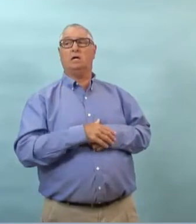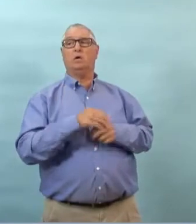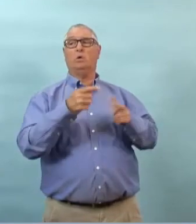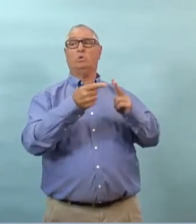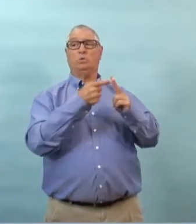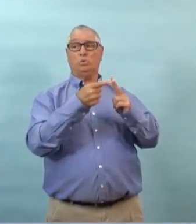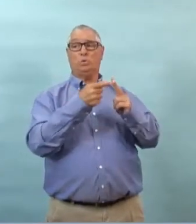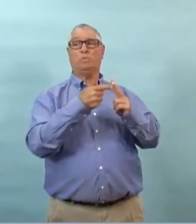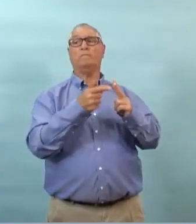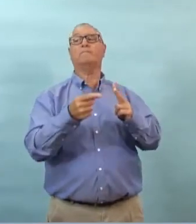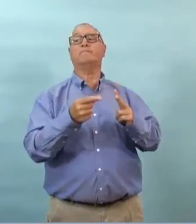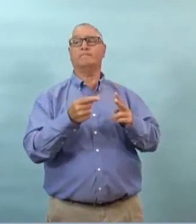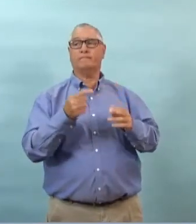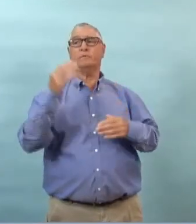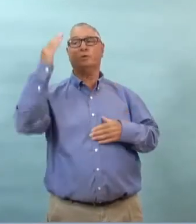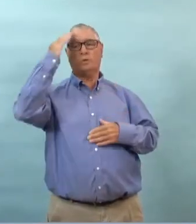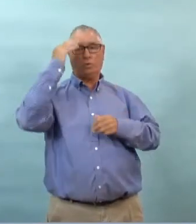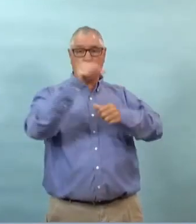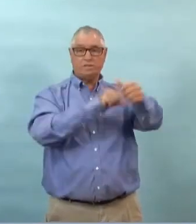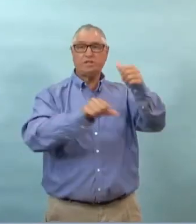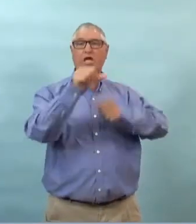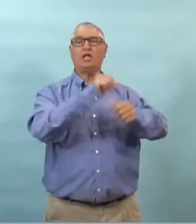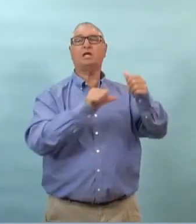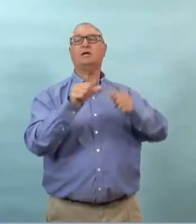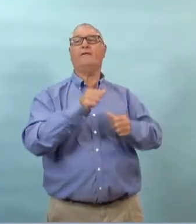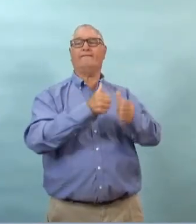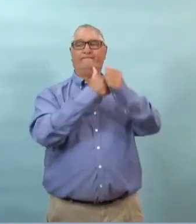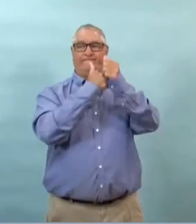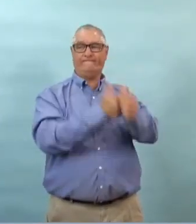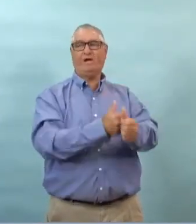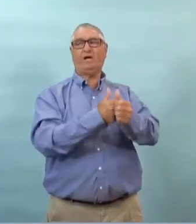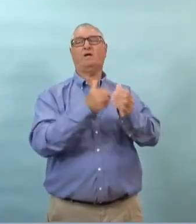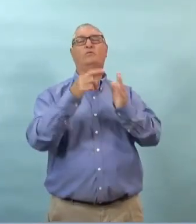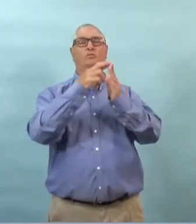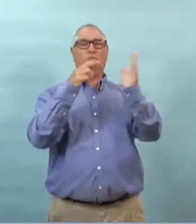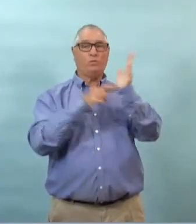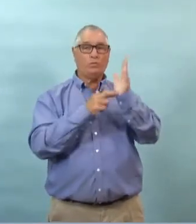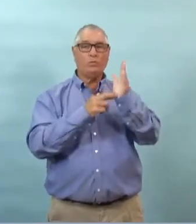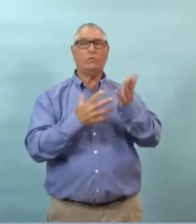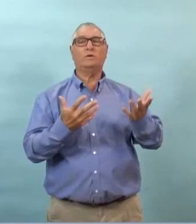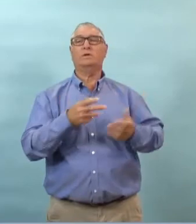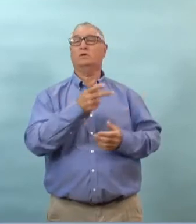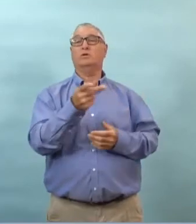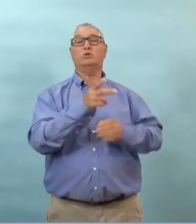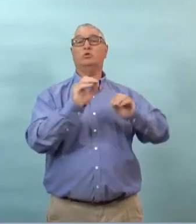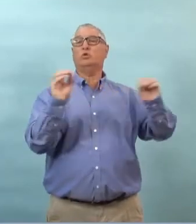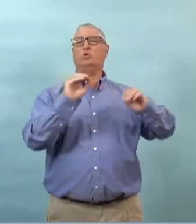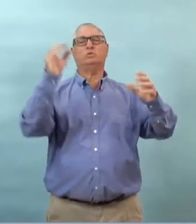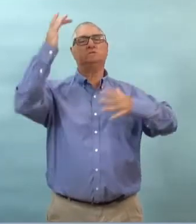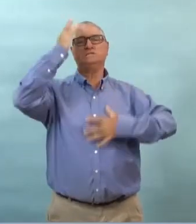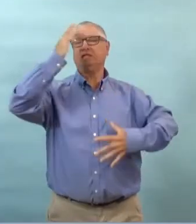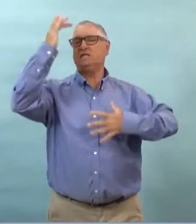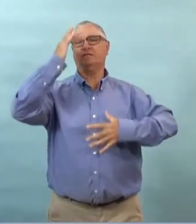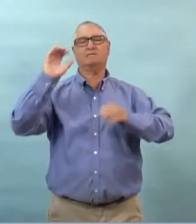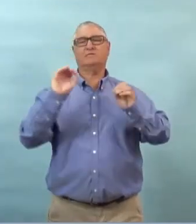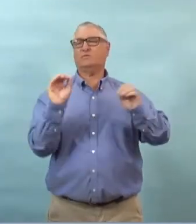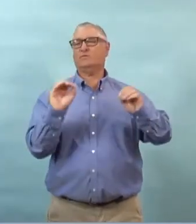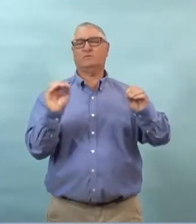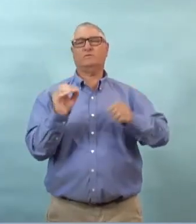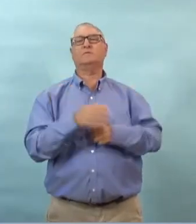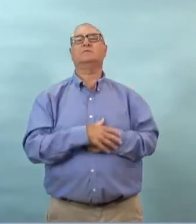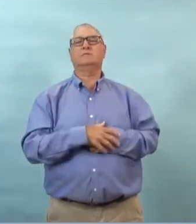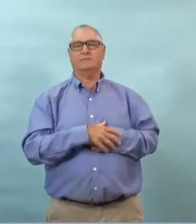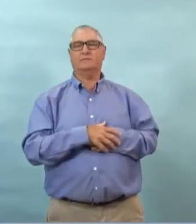parle de contacts qui étaient connus ce sont des gens qui ont respecté toutes les précautions qu'il devait prendre il n'avait pas de